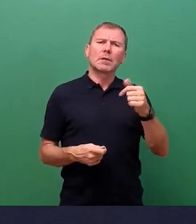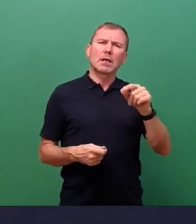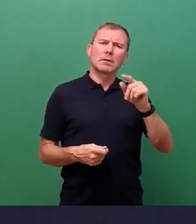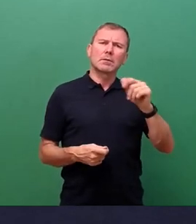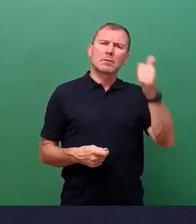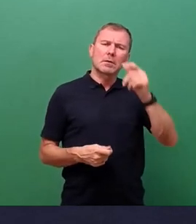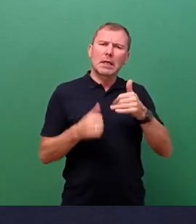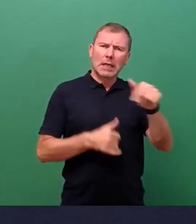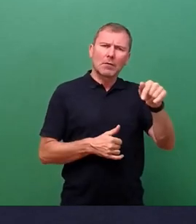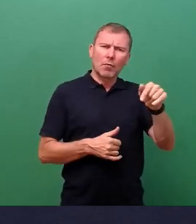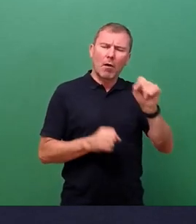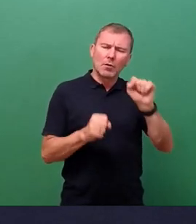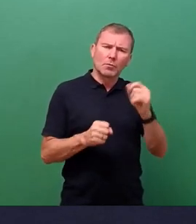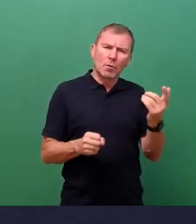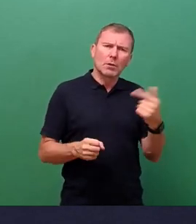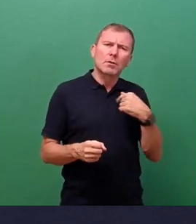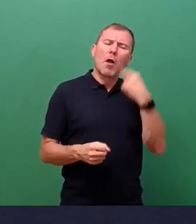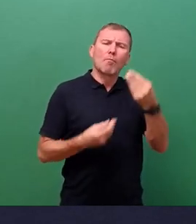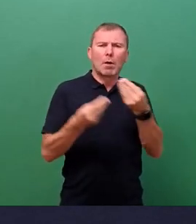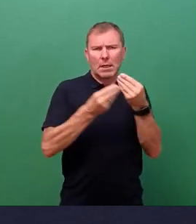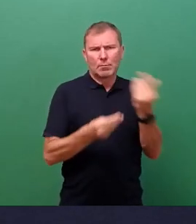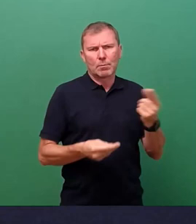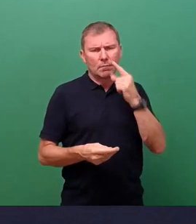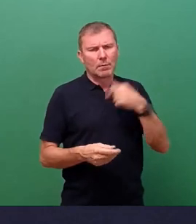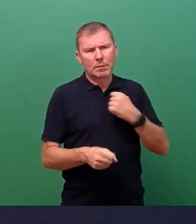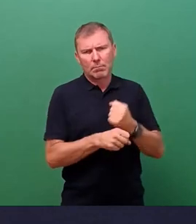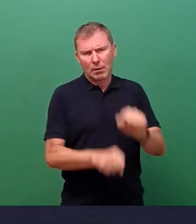werde das morgen nochmal besprechen, wann das sein kann. Danke.